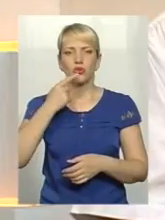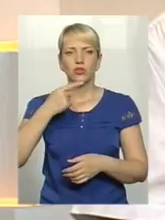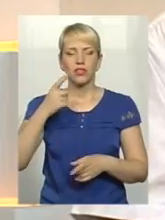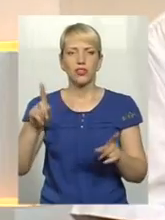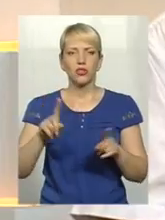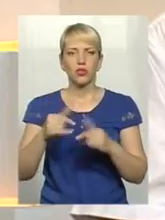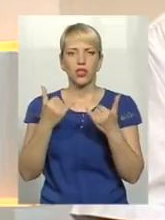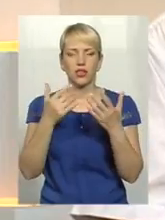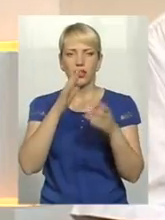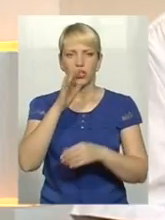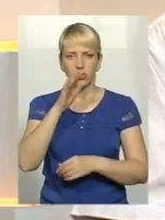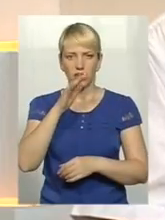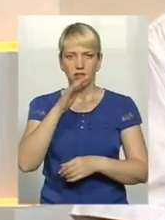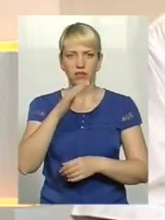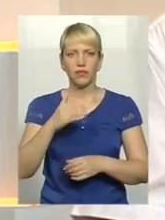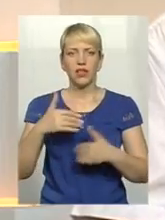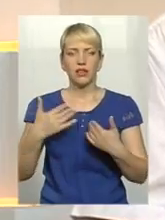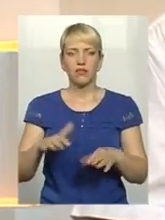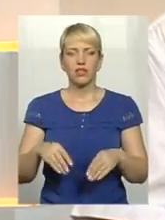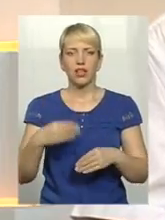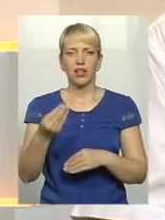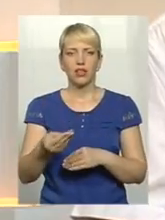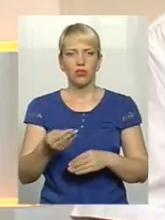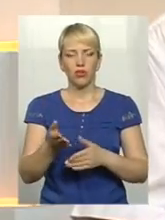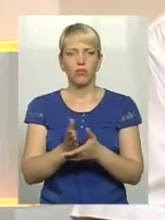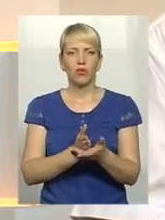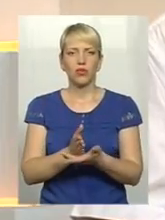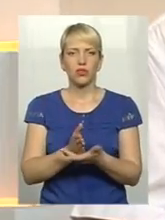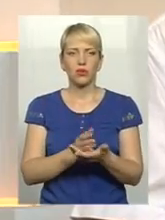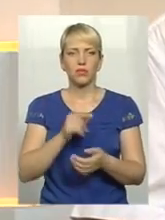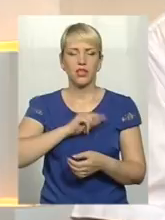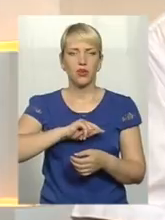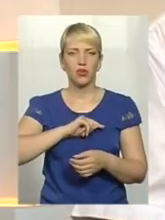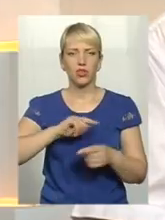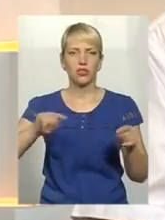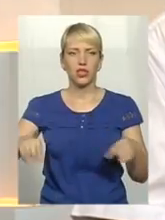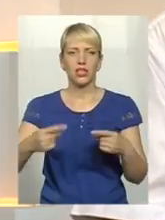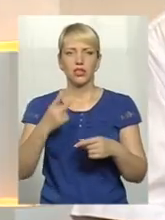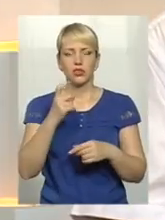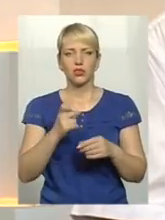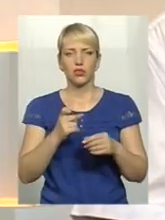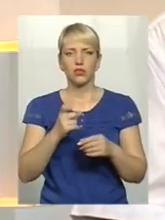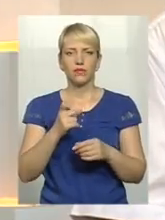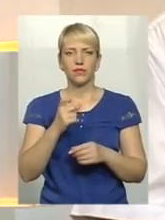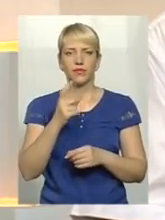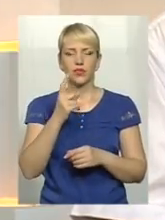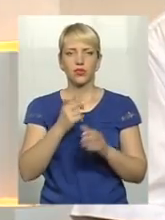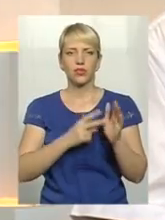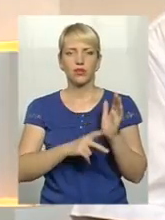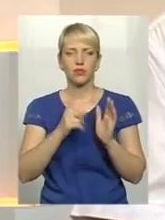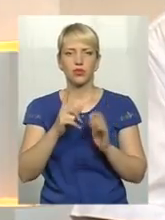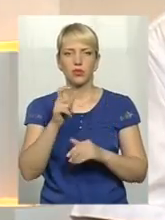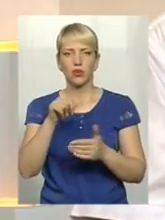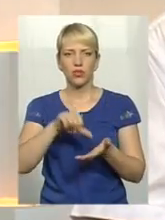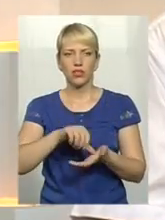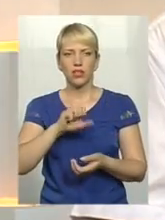даний час вже надано послуги в психологічної реабілітації 171-му учаснику